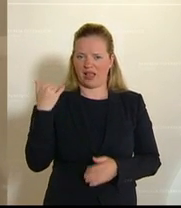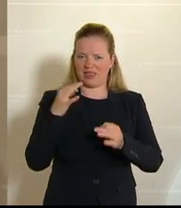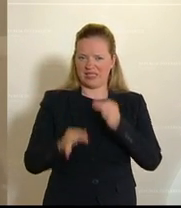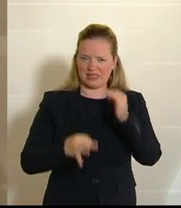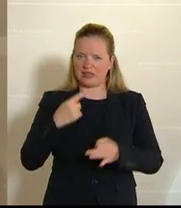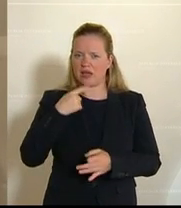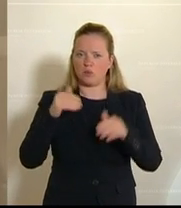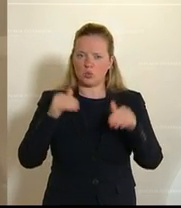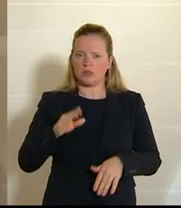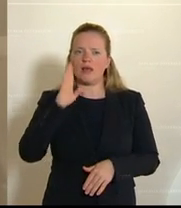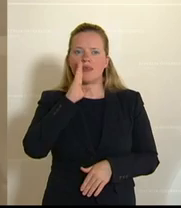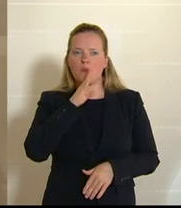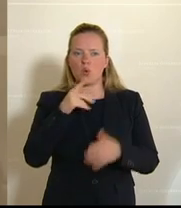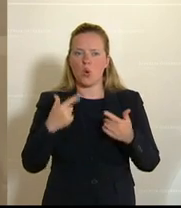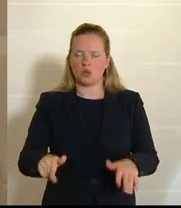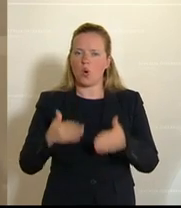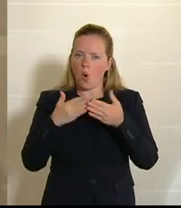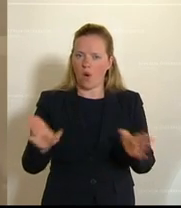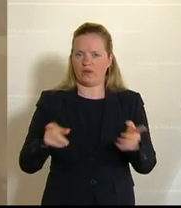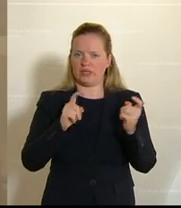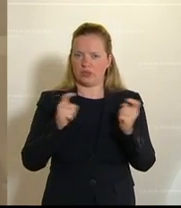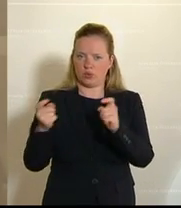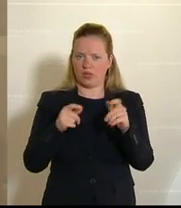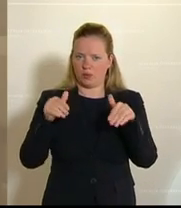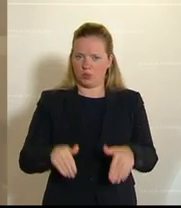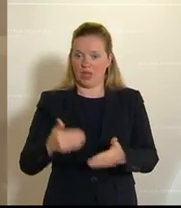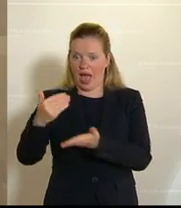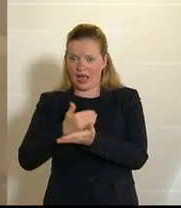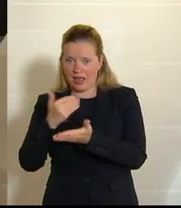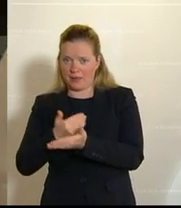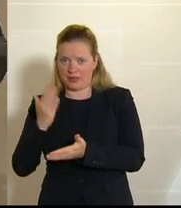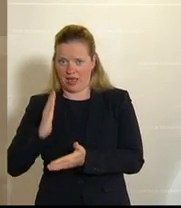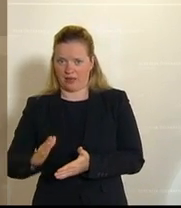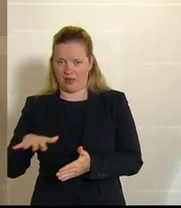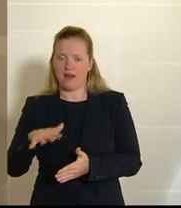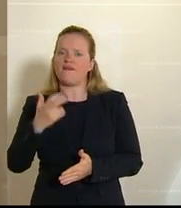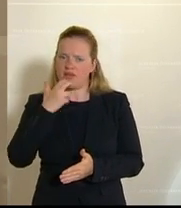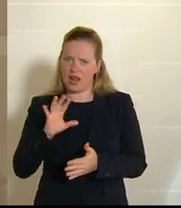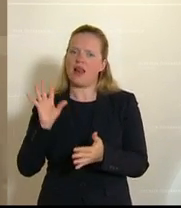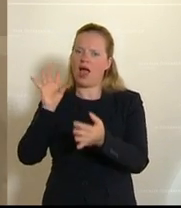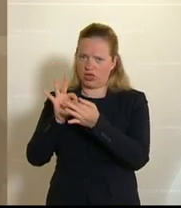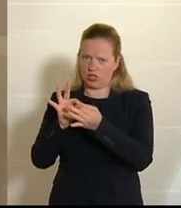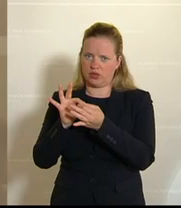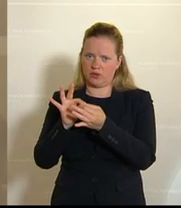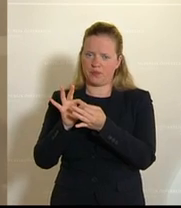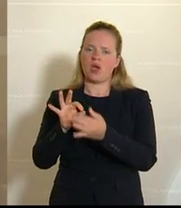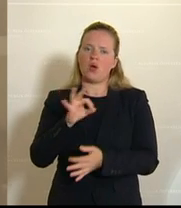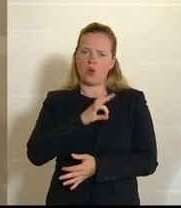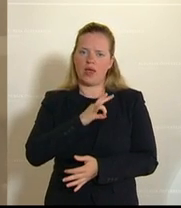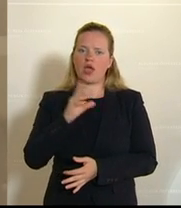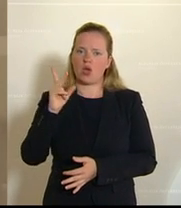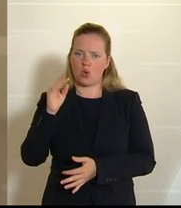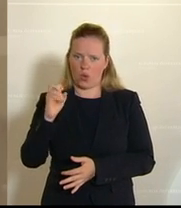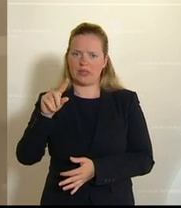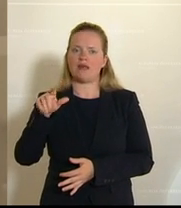tabulos diskutieren, tabulos darüber diskutieren, was wir einnahmenseitig machen. Da möchte ich mich schon anschließen, da gebe ich dem Kollegen Kotzer recht. Wir werden